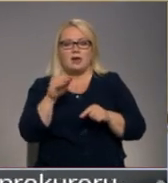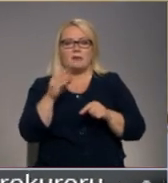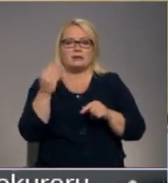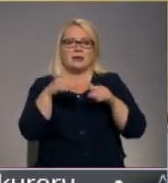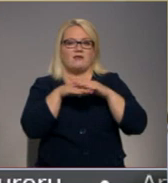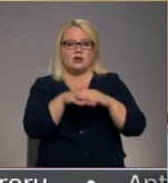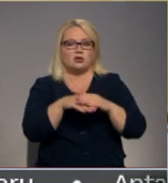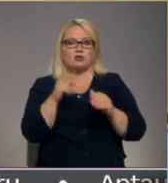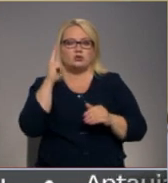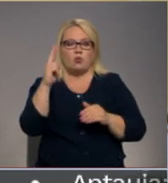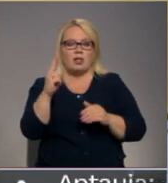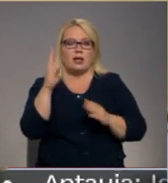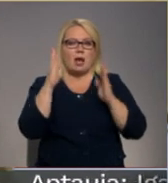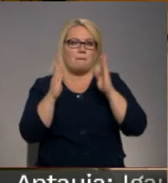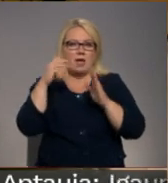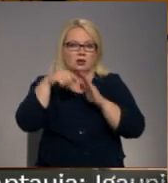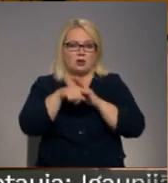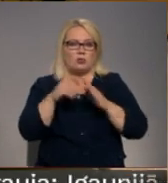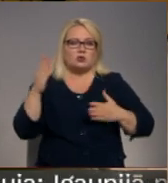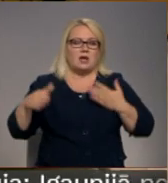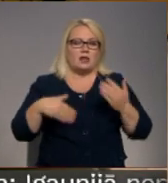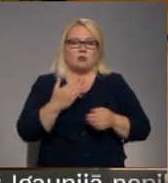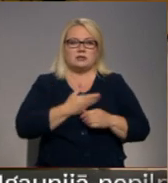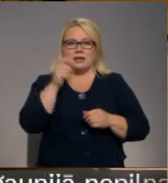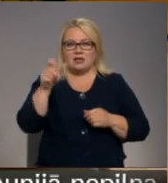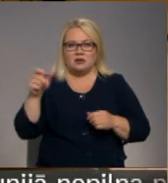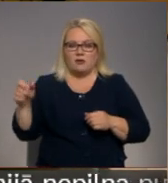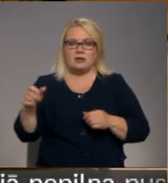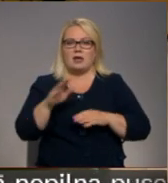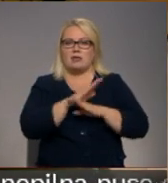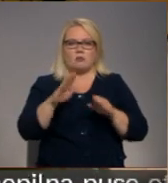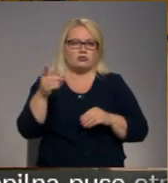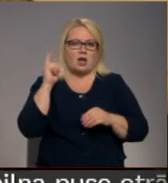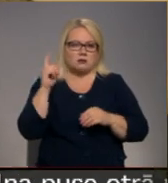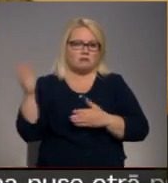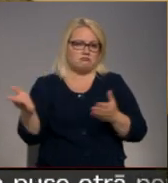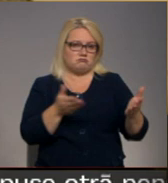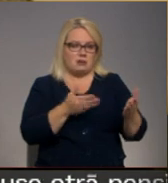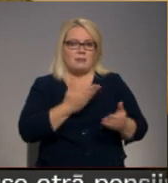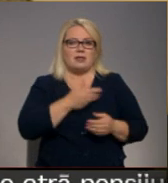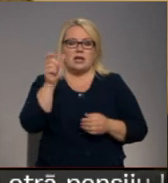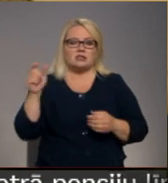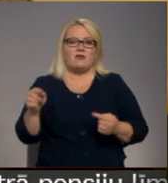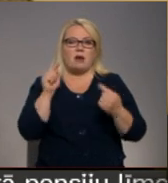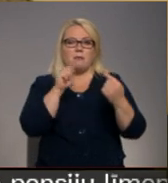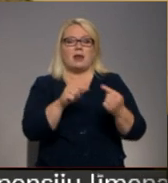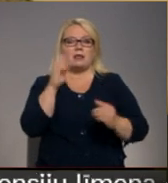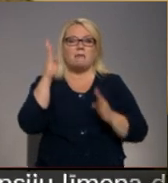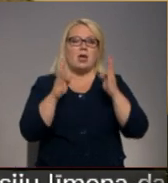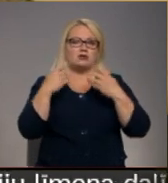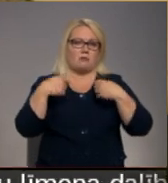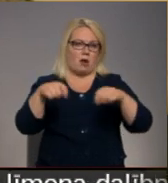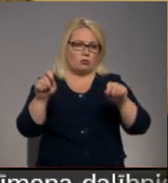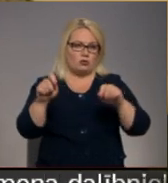solika piekļūm mežam, par ko galvenokārt satraucas iedzīvotāji, netiks liekta, tomēr iedzīvotāji ir pret meža pārdošanu kā